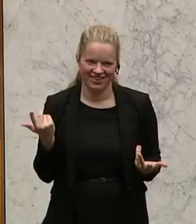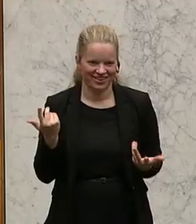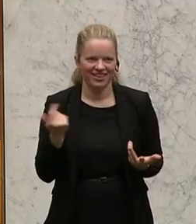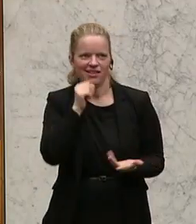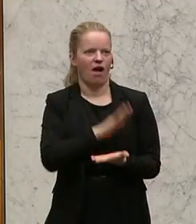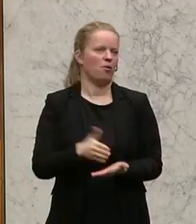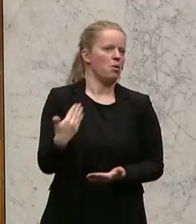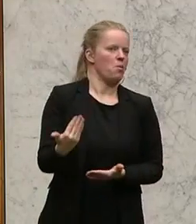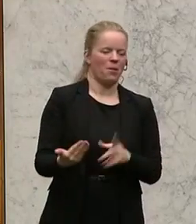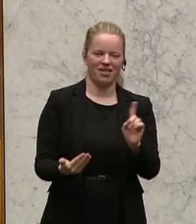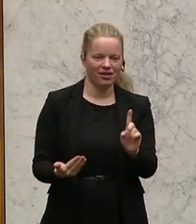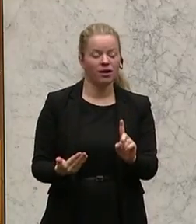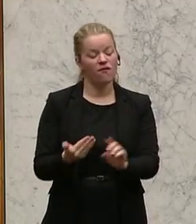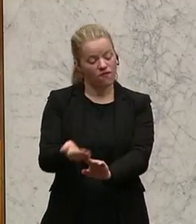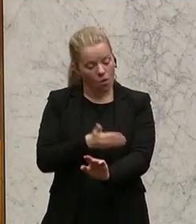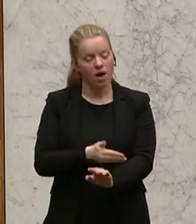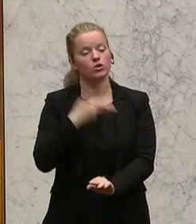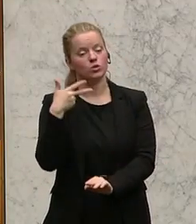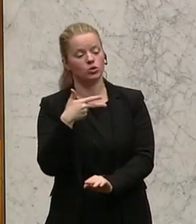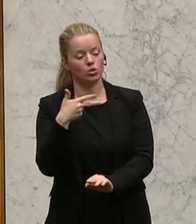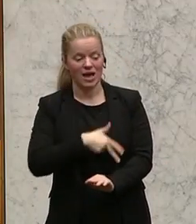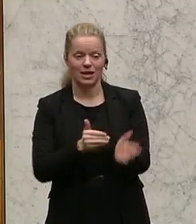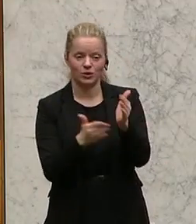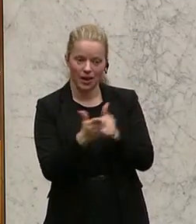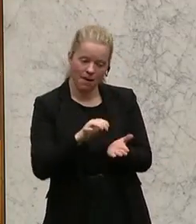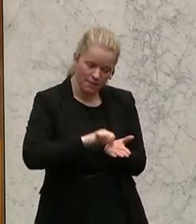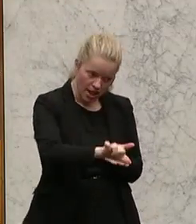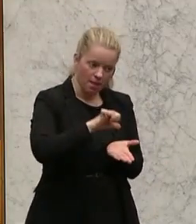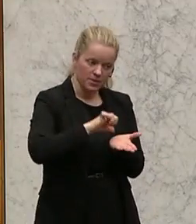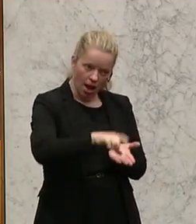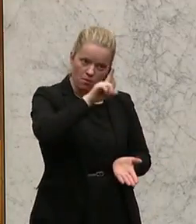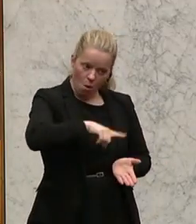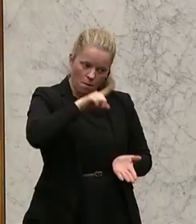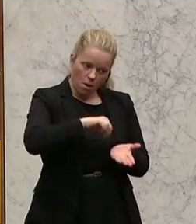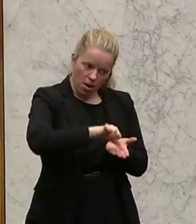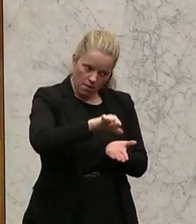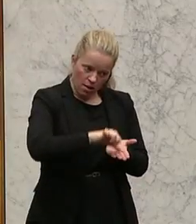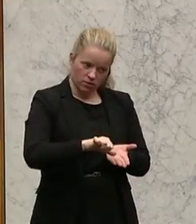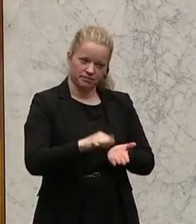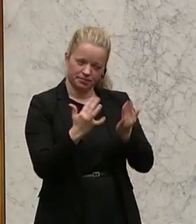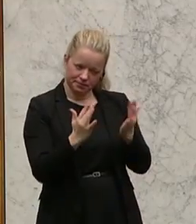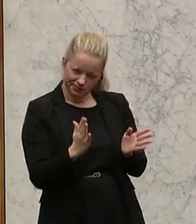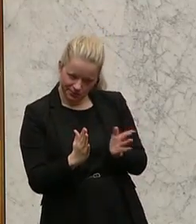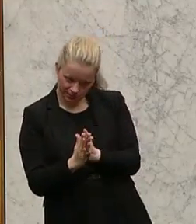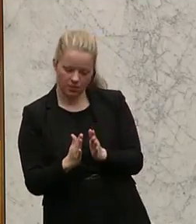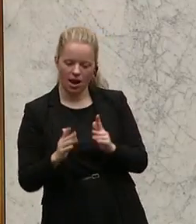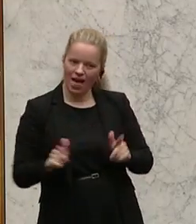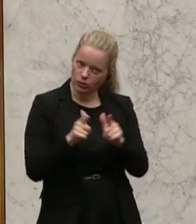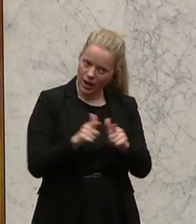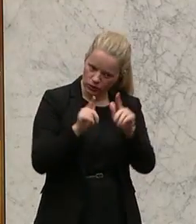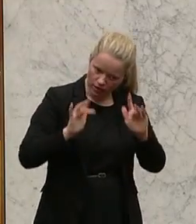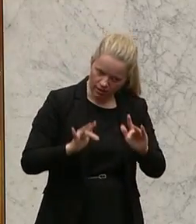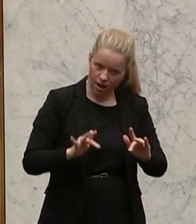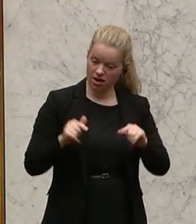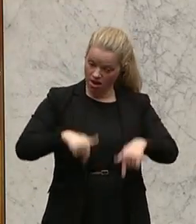erhalten Arbeitslosengeld nur dann, wenn sie in das System einbezahlt haben, wenn sie Anwaltschaften erreicht haben durch ihre Leistung, die sie auch